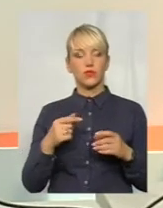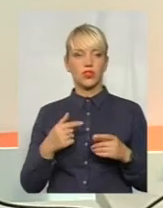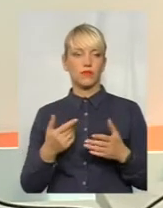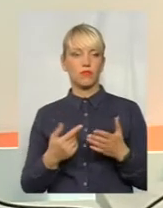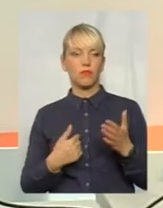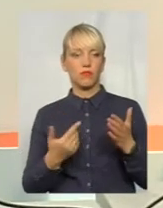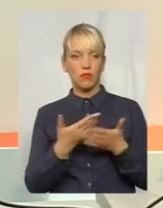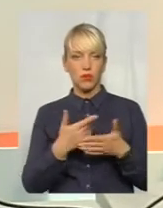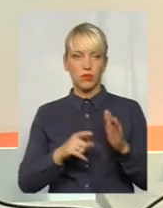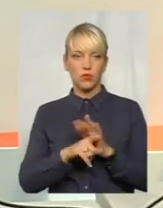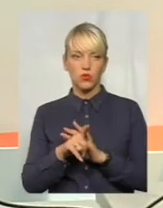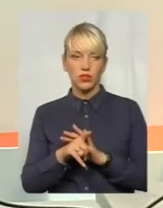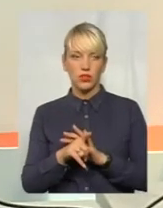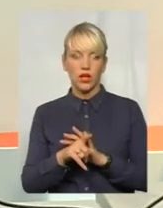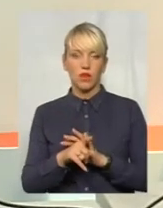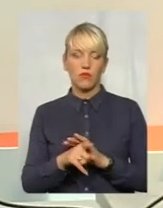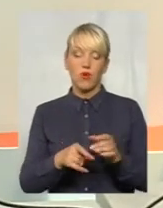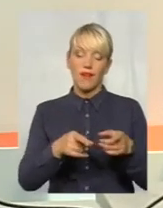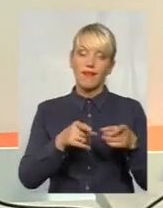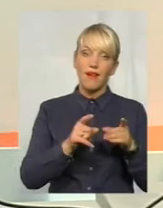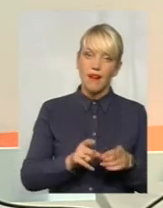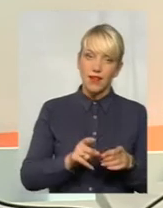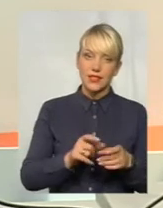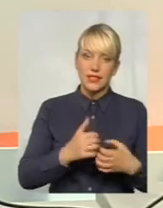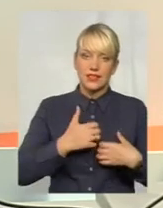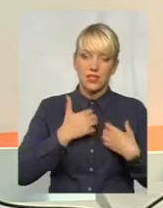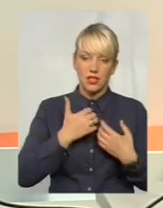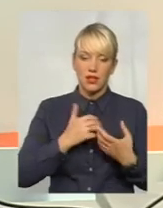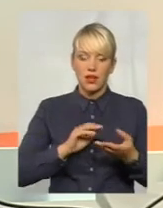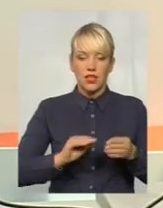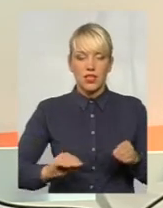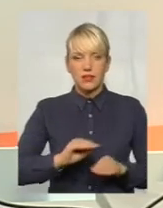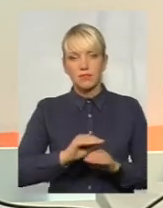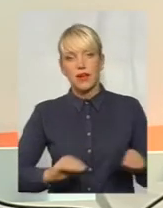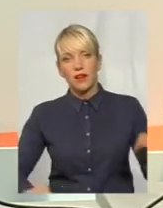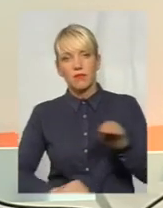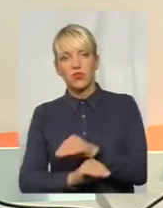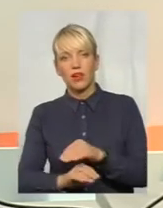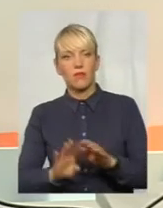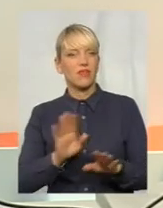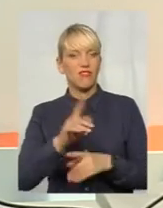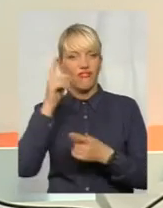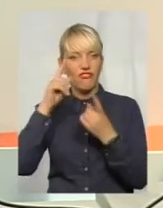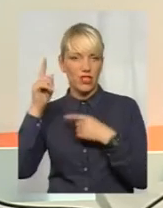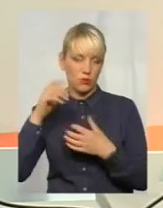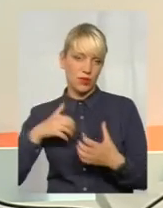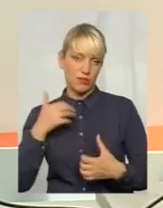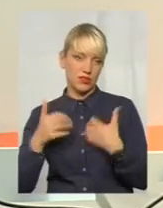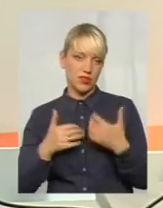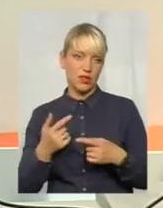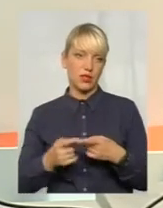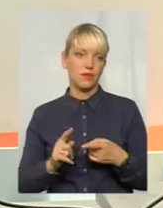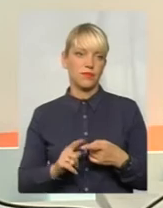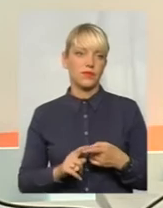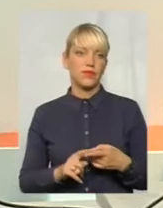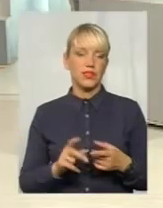починаємо заміщати нереальними, видуманими. І це зумовлює фактично нашу тактику, нашу поведінку в